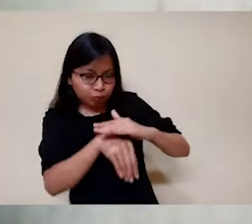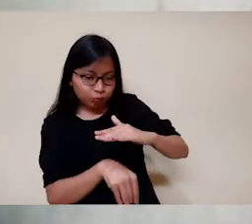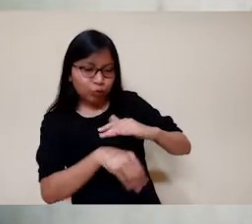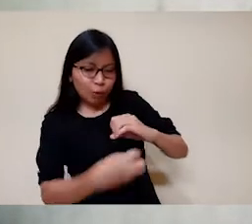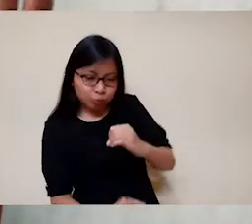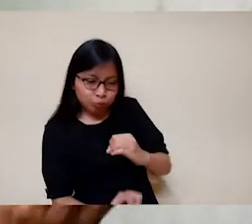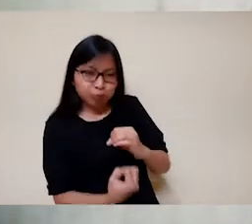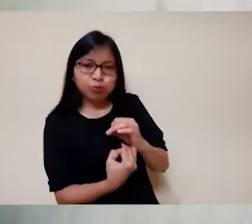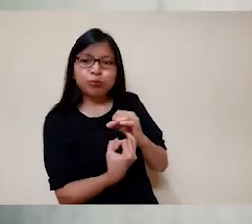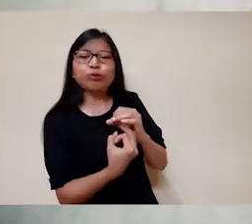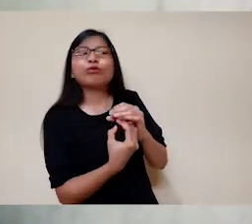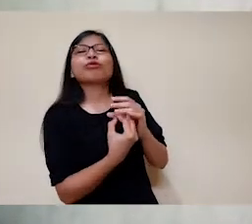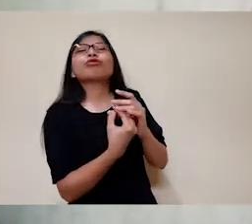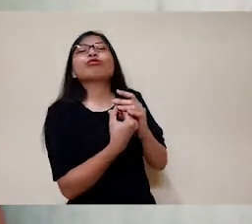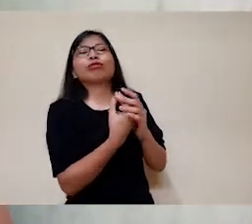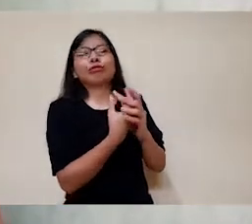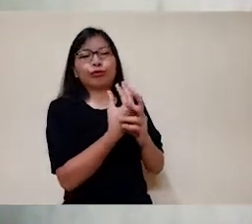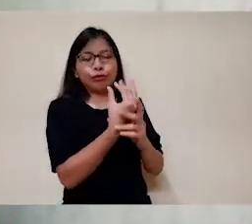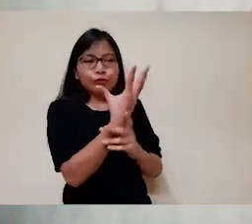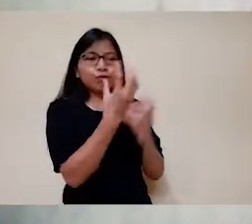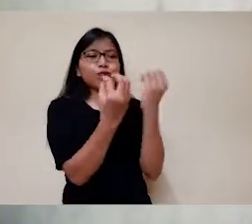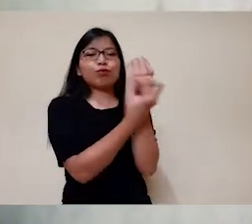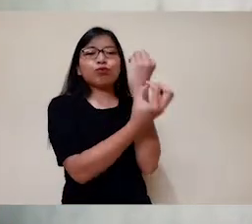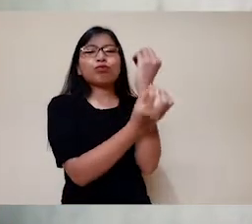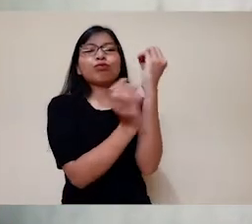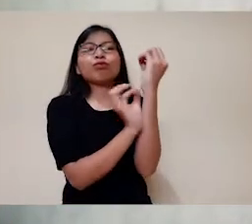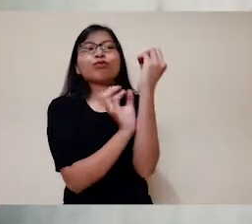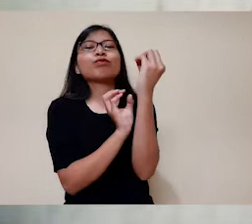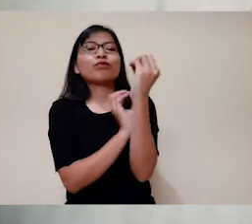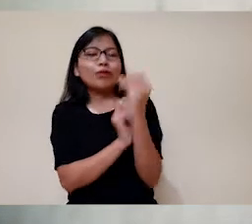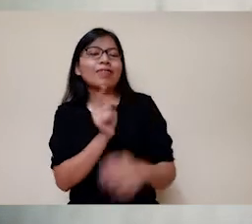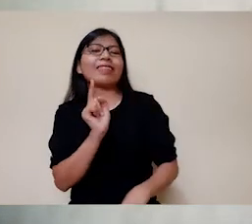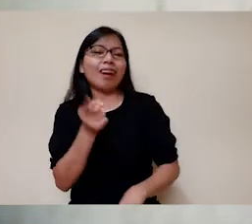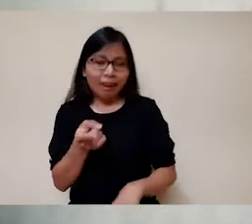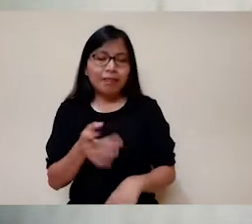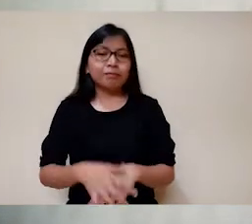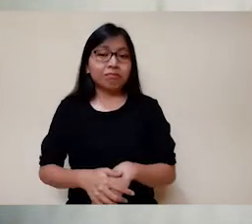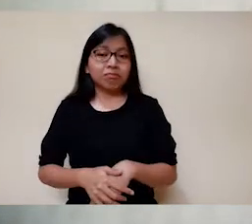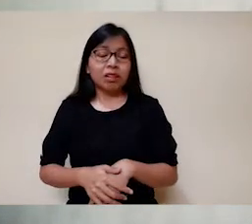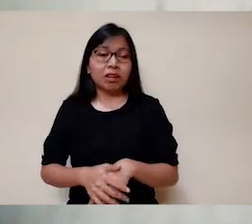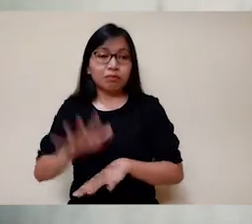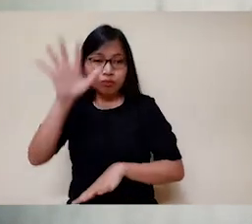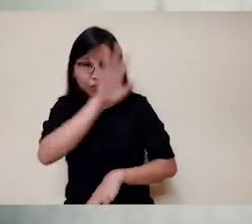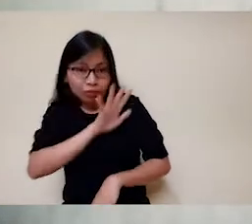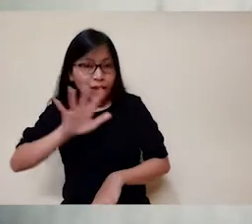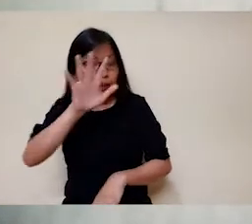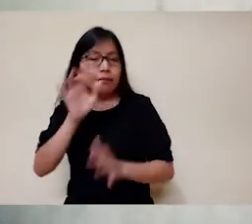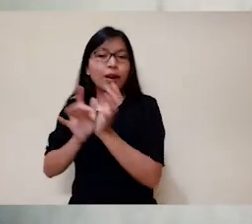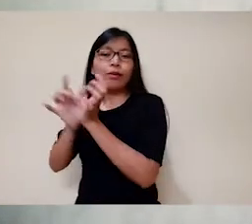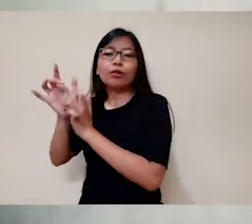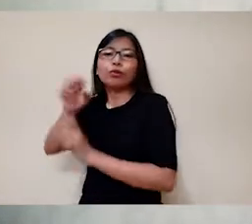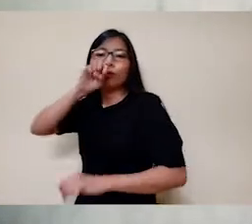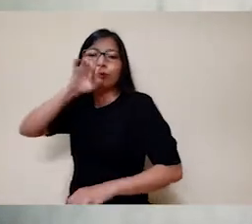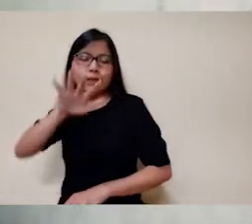yang tumbuh kembali dan menghasilkan buah. Dan analogi itulah yang dipakai Yesus untuk melihat kehidupan dengan cara yang